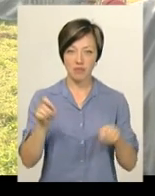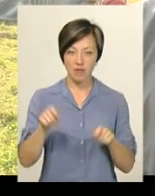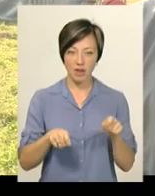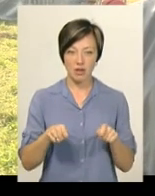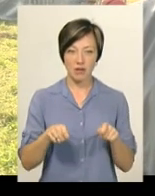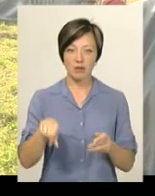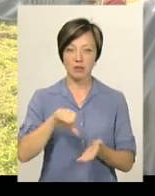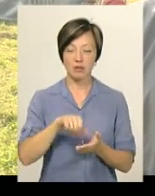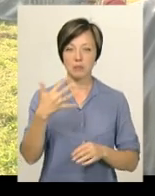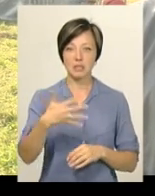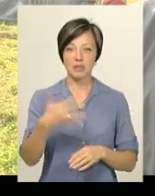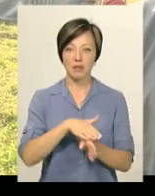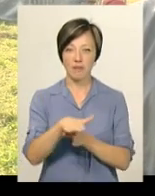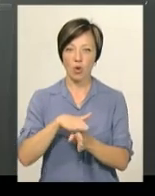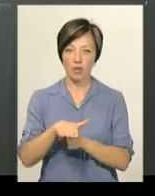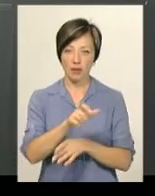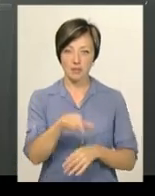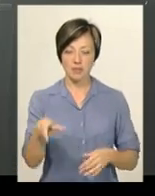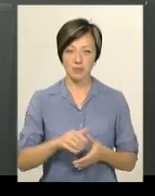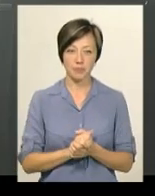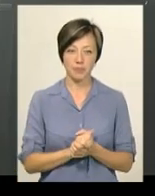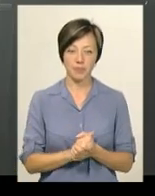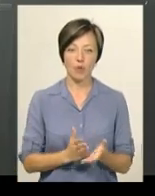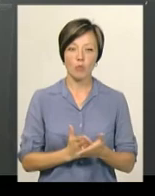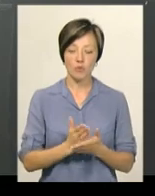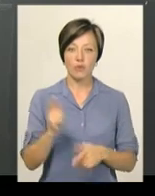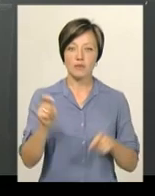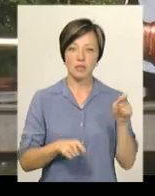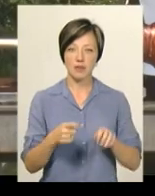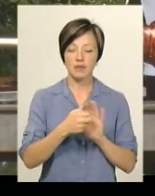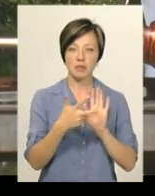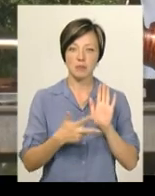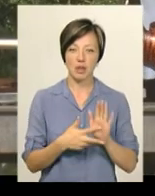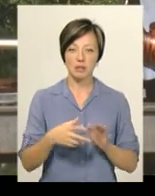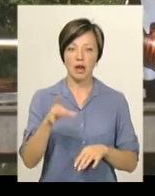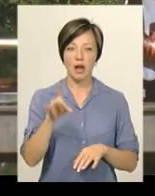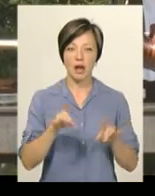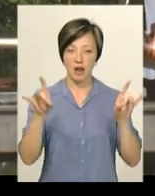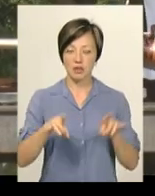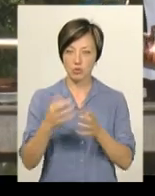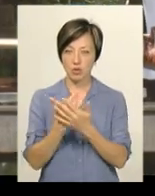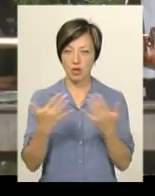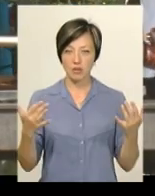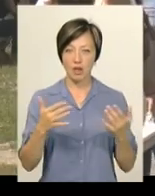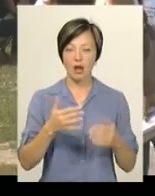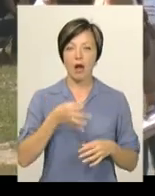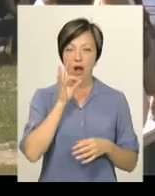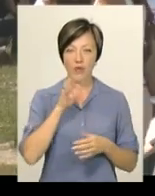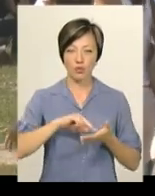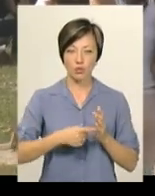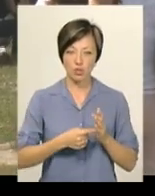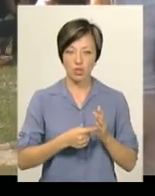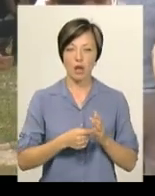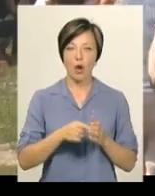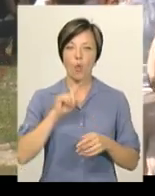візьмуть участь 50 виконавців. Обслуговуватимуть фестиваль 18 рестораторів. Будуть також кавові точки, попкорн,